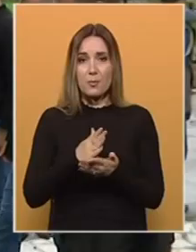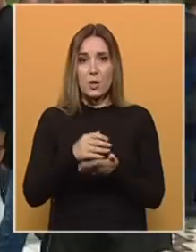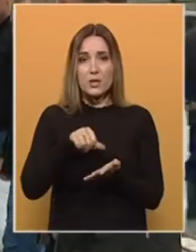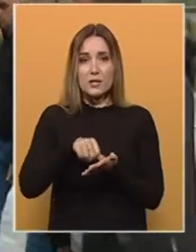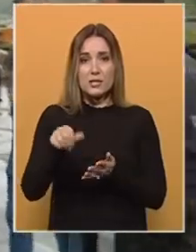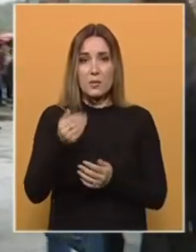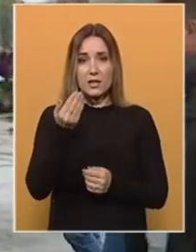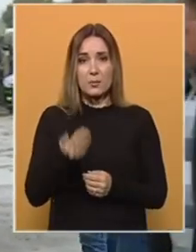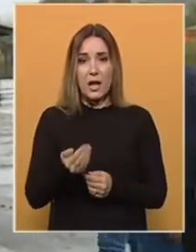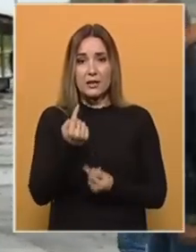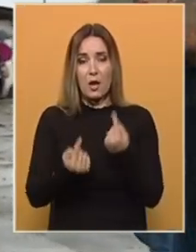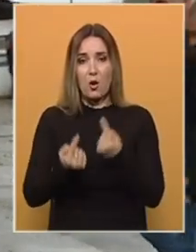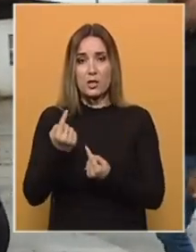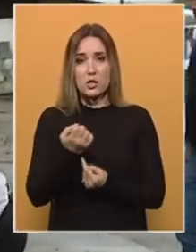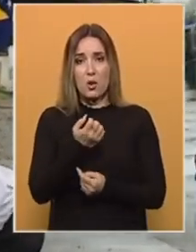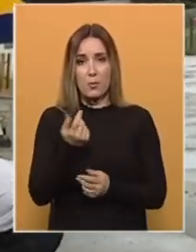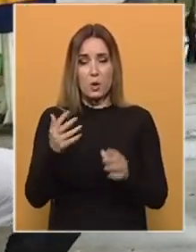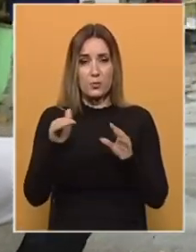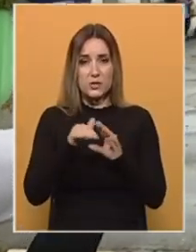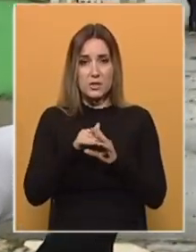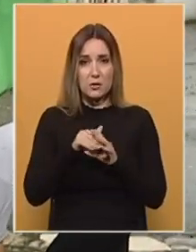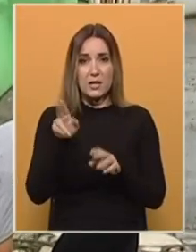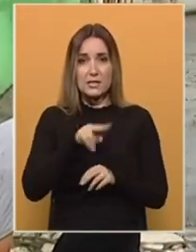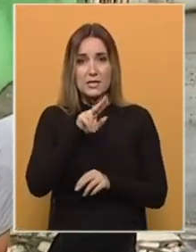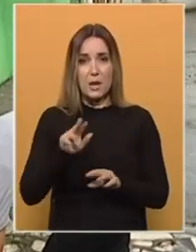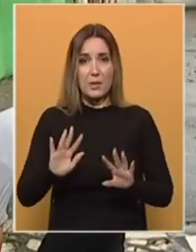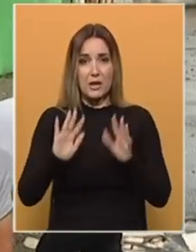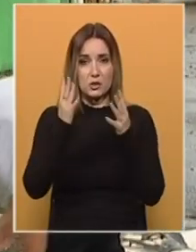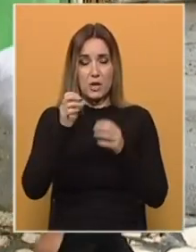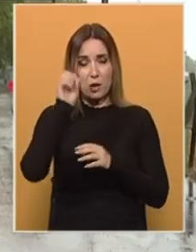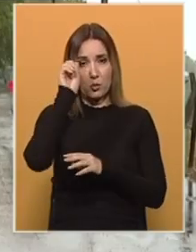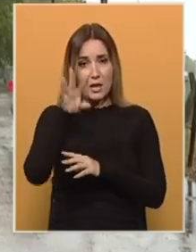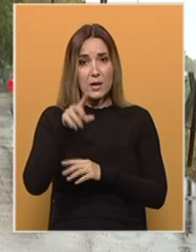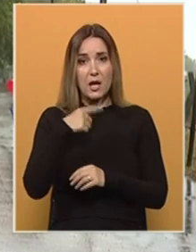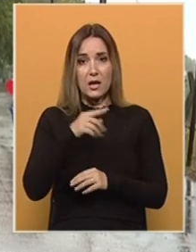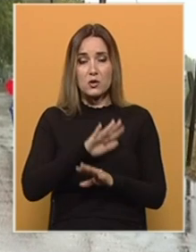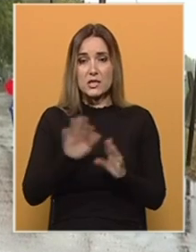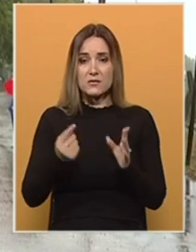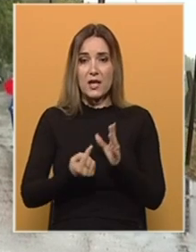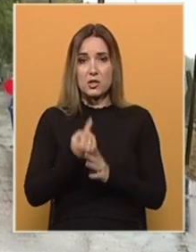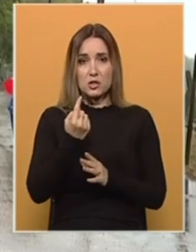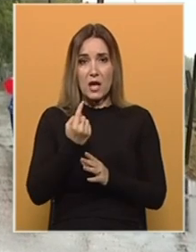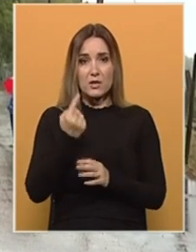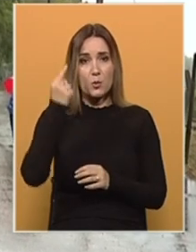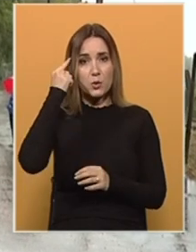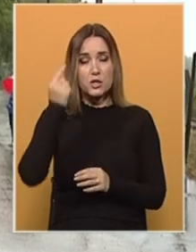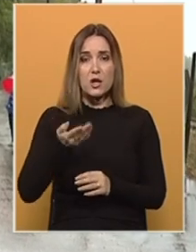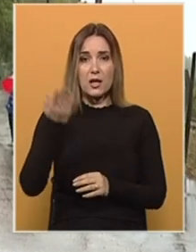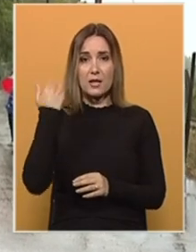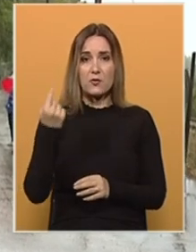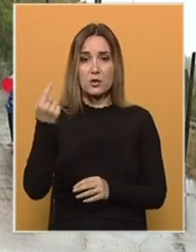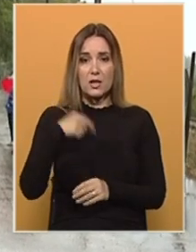se isplati plata određenom broju uposlenika. Da se zabrani štrajk rudarima, ističu da sva dešavanja podsjećaju na davnu